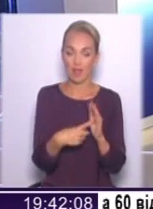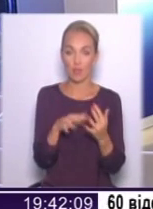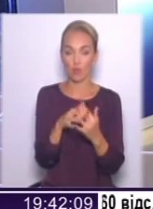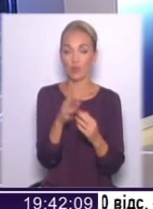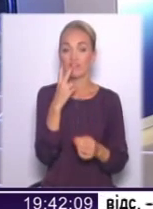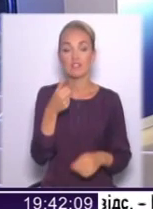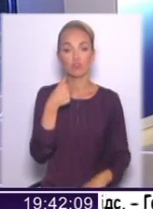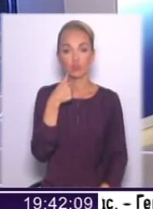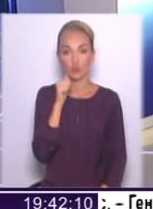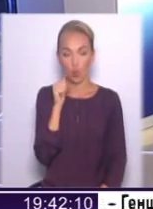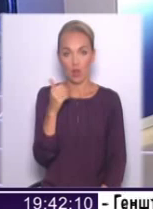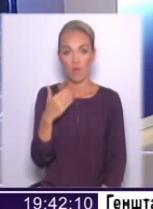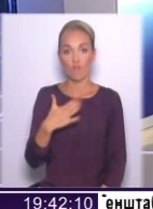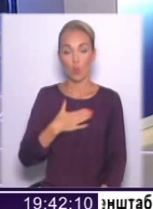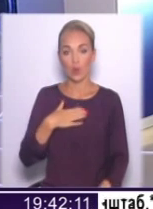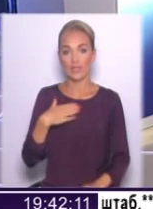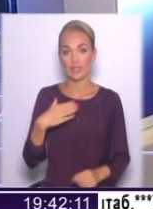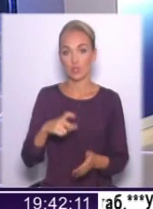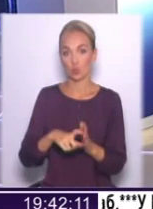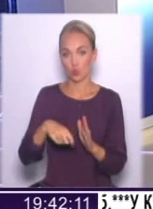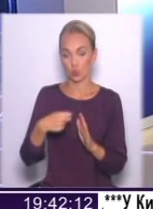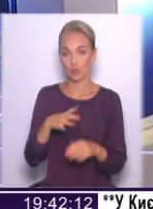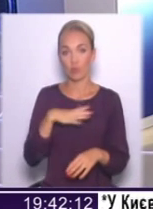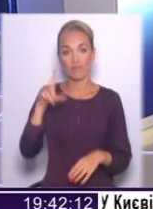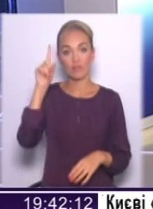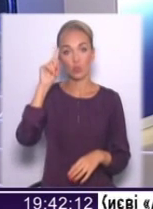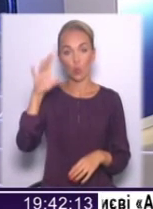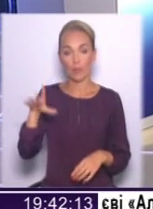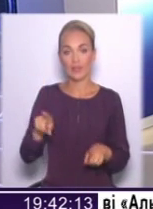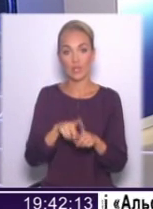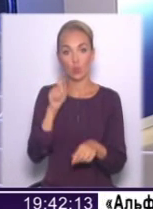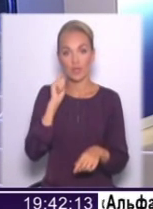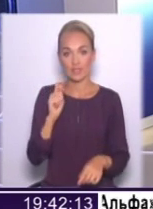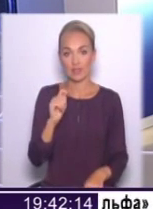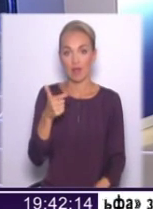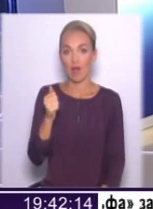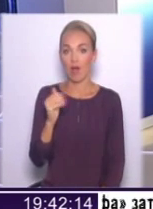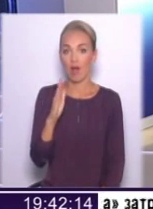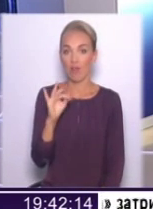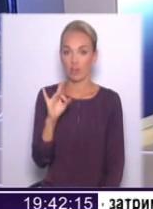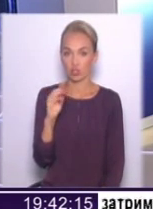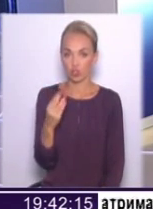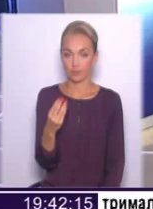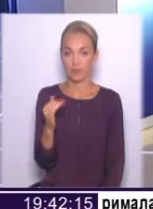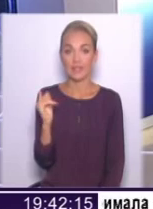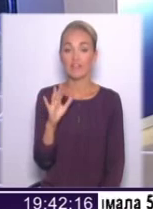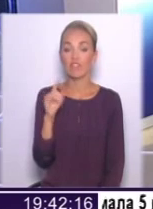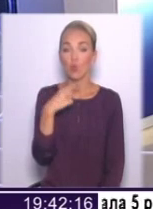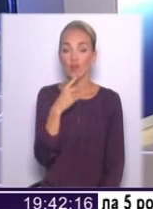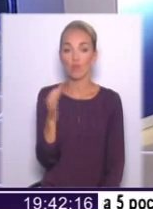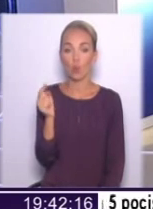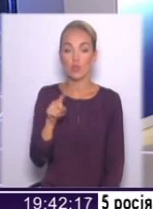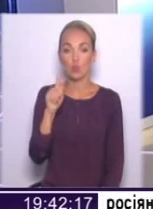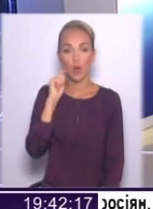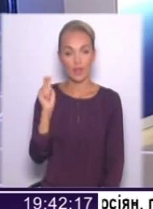дивіться, вчора в моїй студії був відомий, відомий такий українець, Степан Гавриш. І він говорив про те,